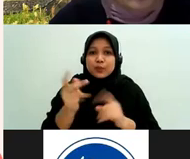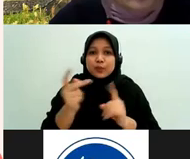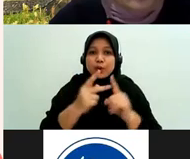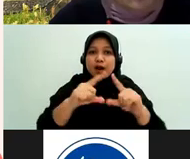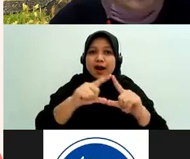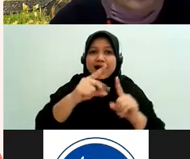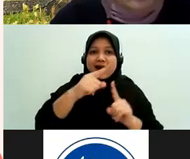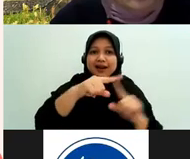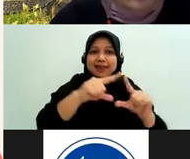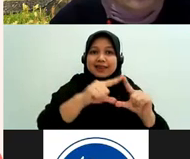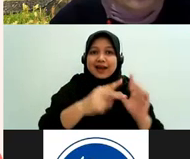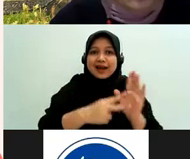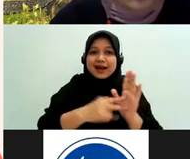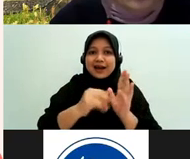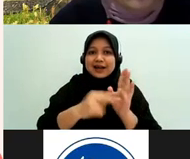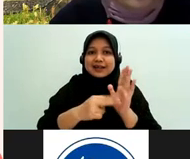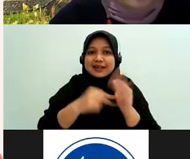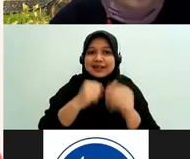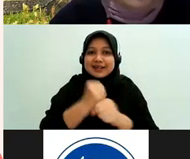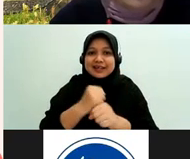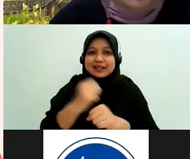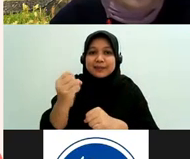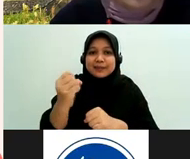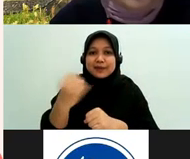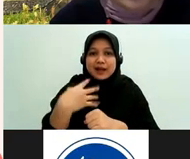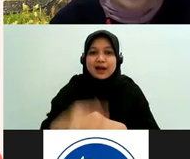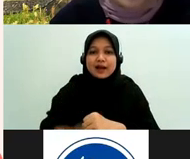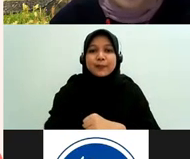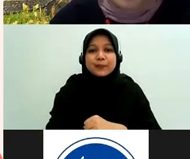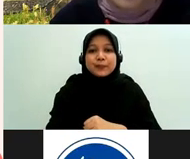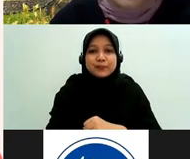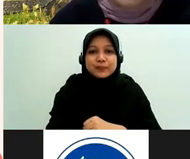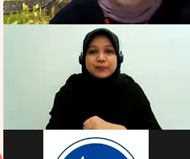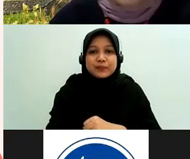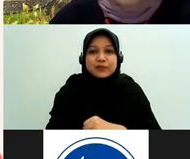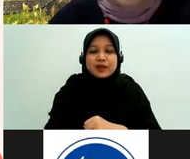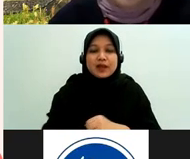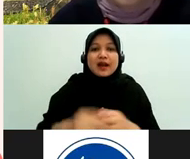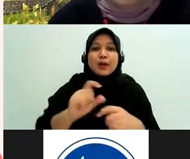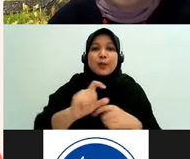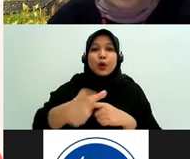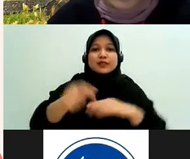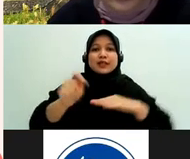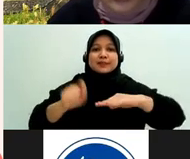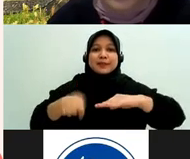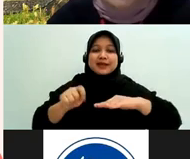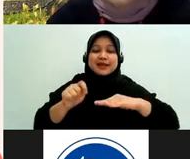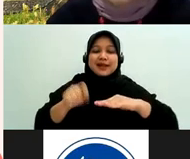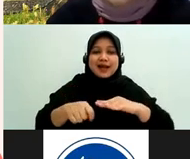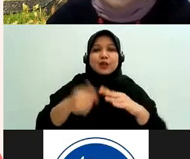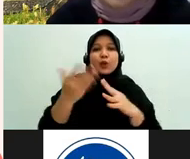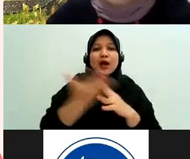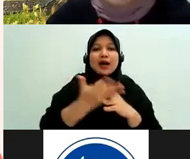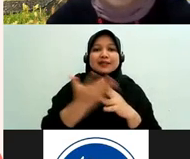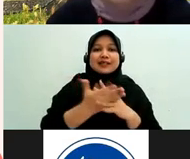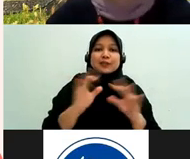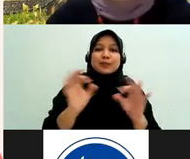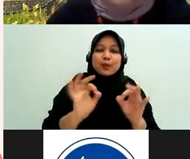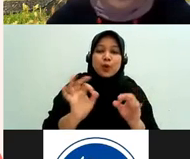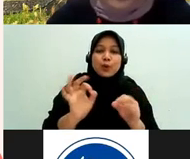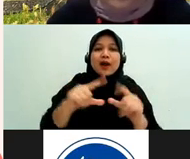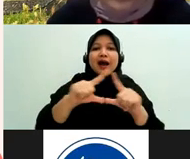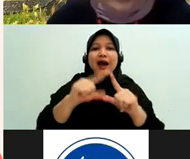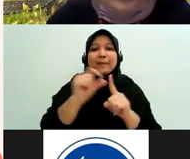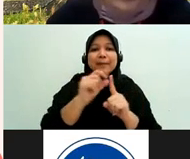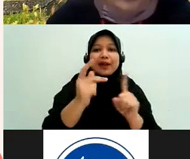peliputan defable berhadapan dengan hukum adalah proses peradilan belum aksesibel baik dari APH maupun tempat peradilan adalah